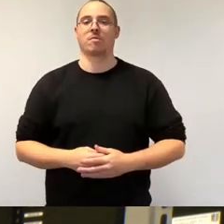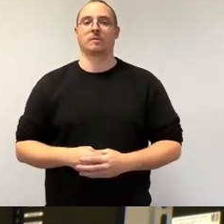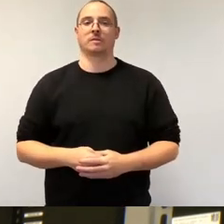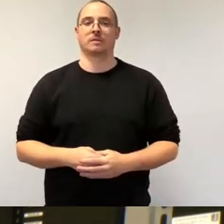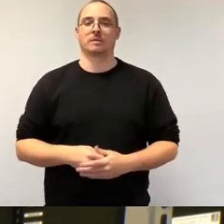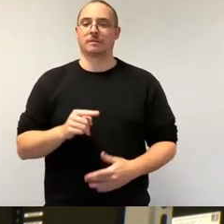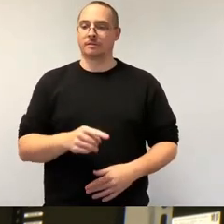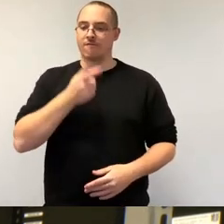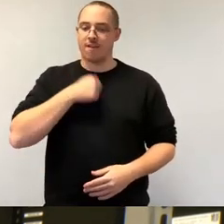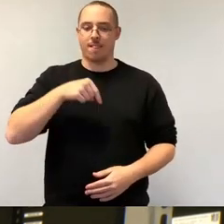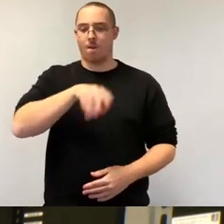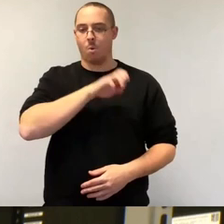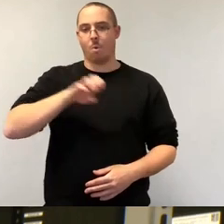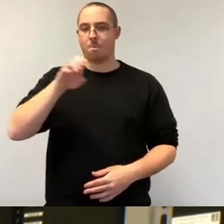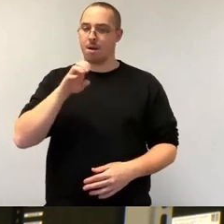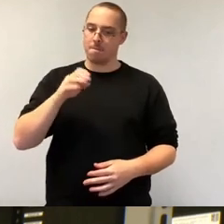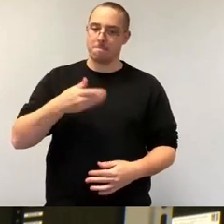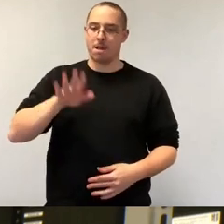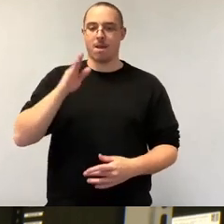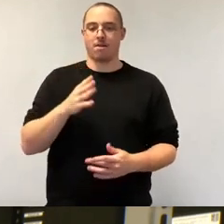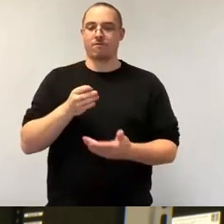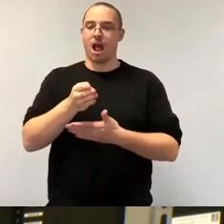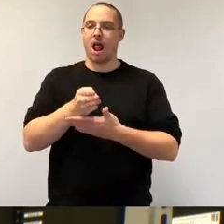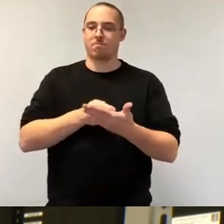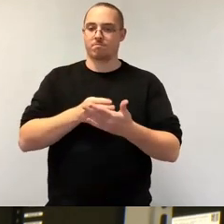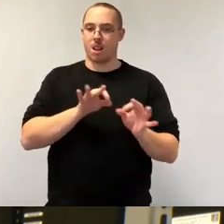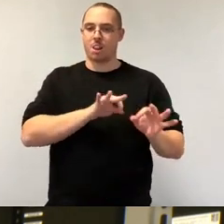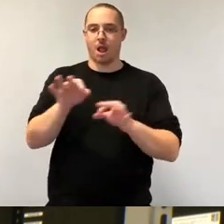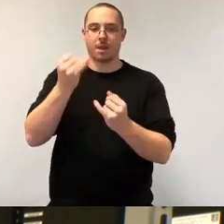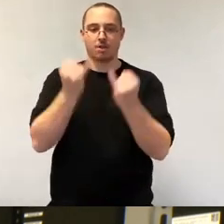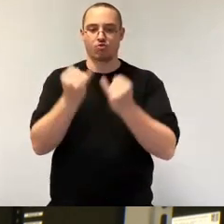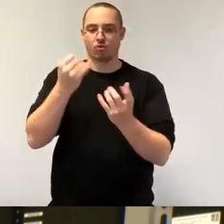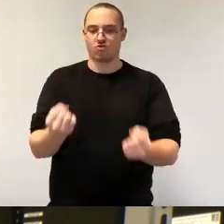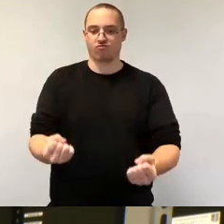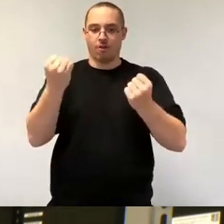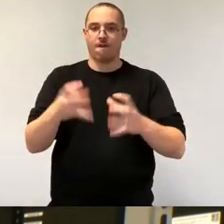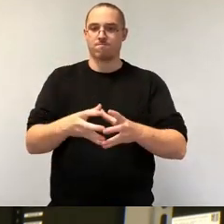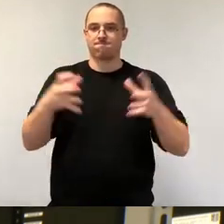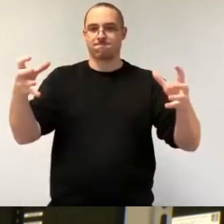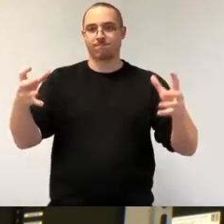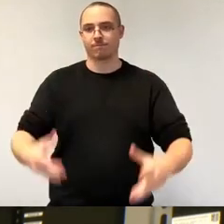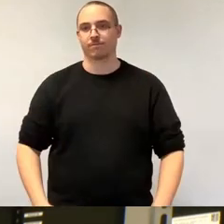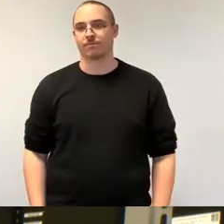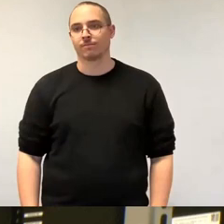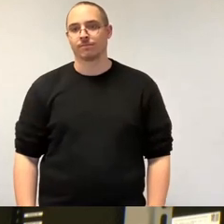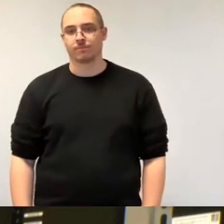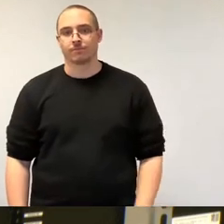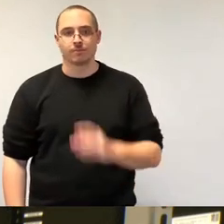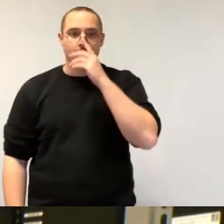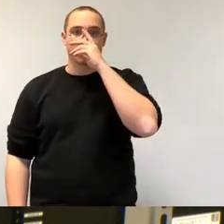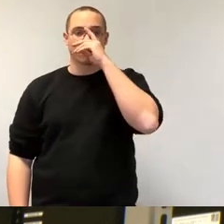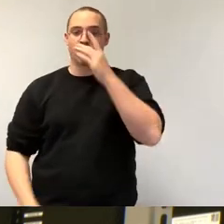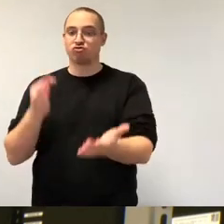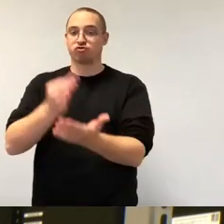stärken. Dass gerade die Standortwahl auf Dresden fällt, ist aus meiner